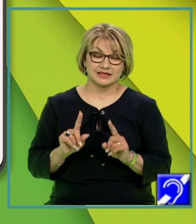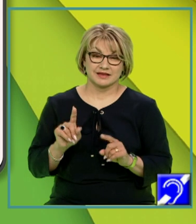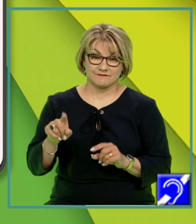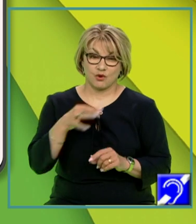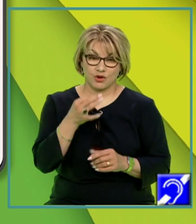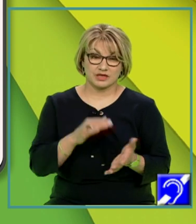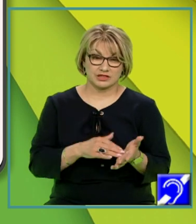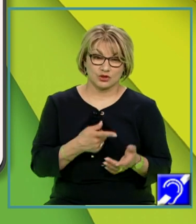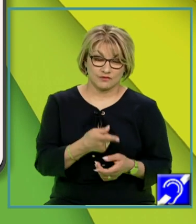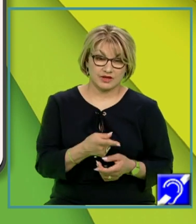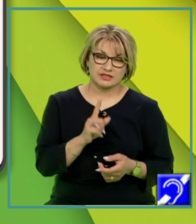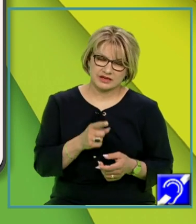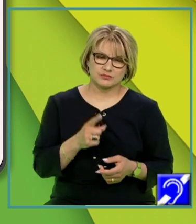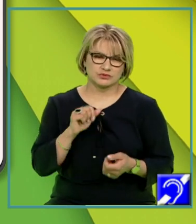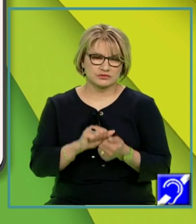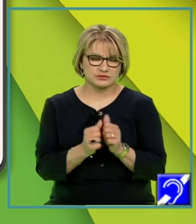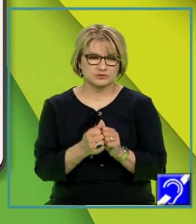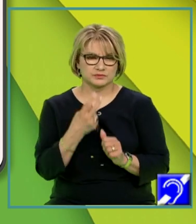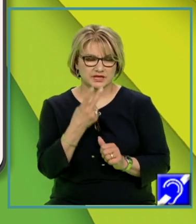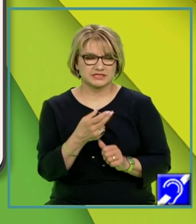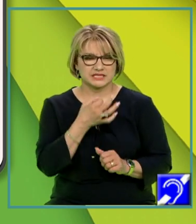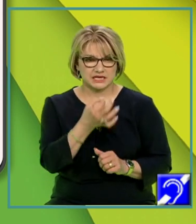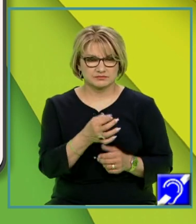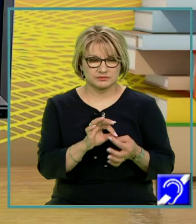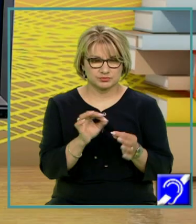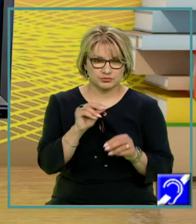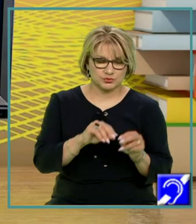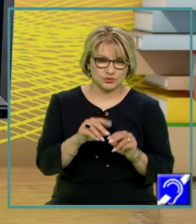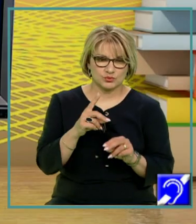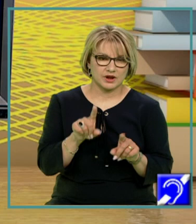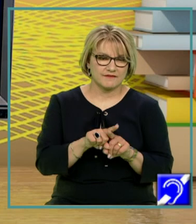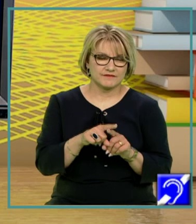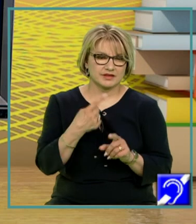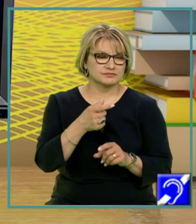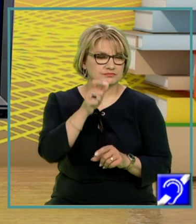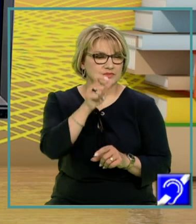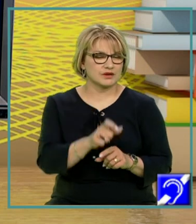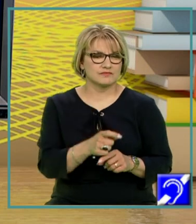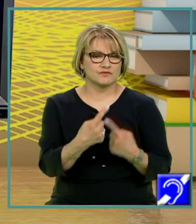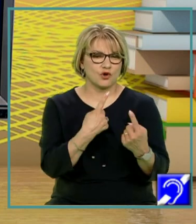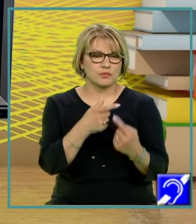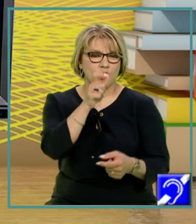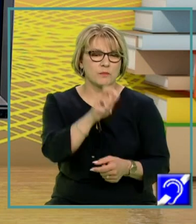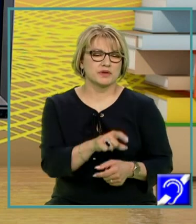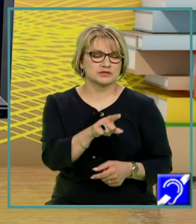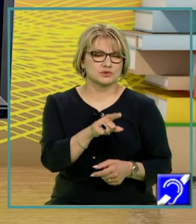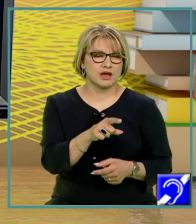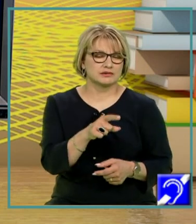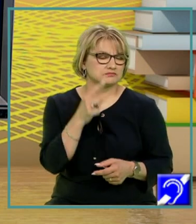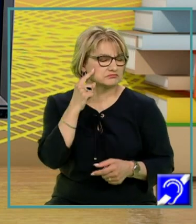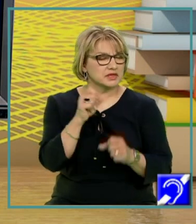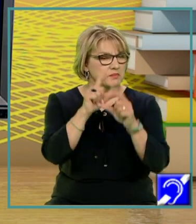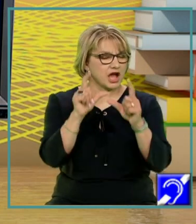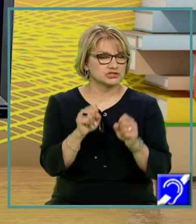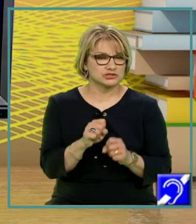vă străduiți, să vă adresați într-un sens unei persoane imaginare, unei persoane care nu are nicio opinie, nici